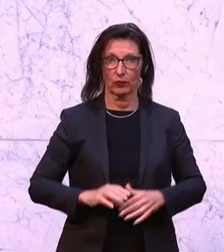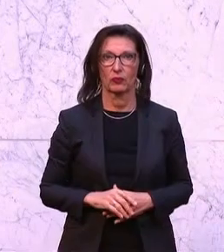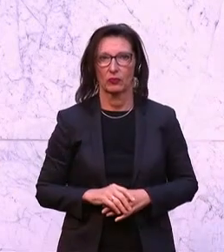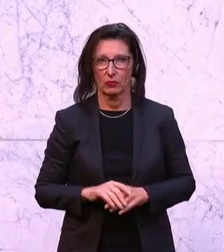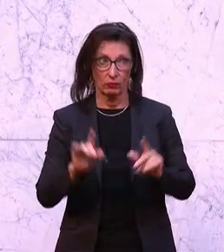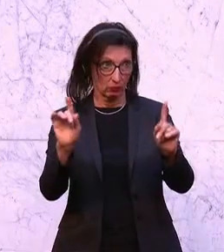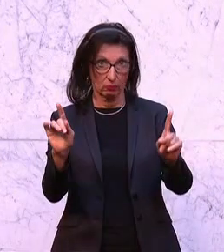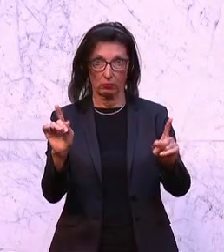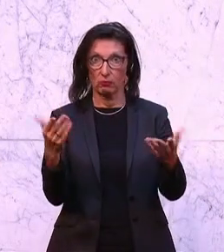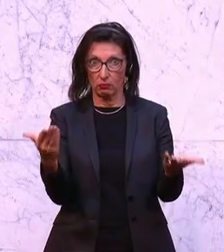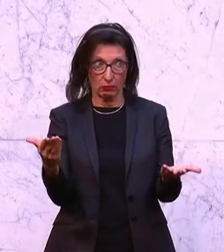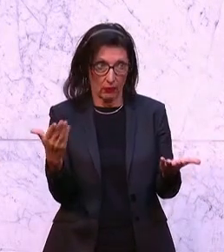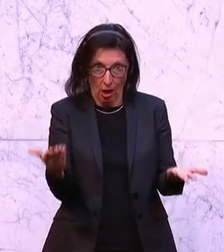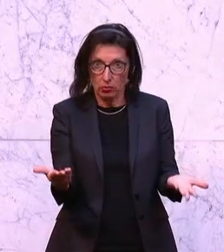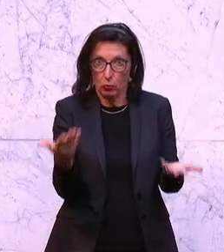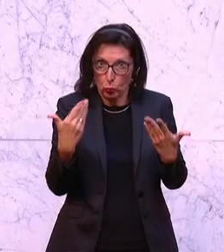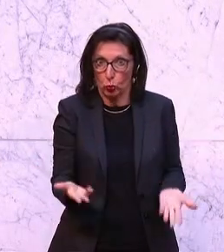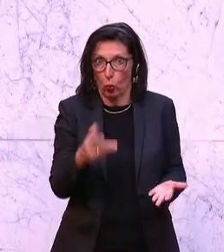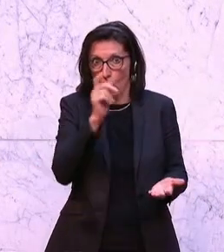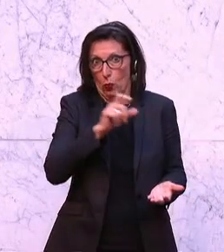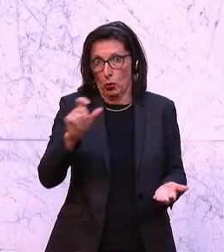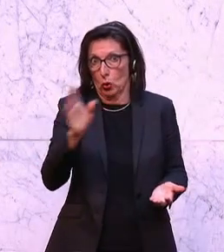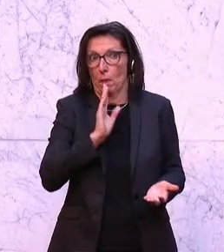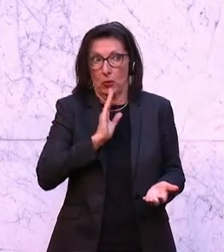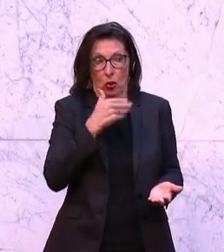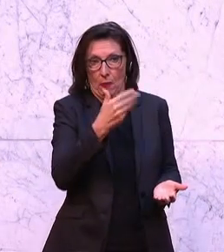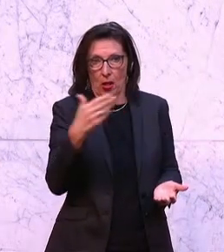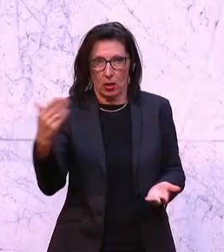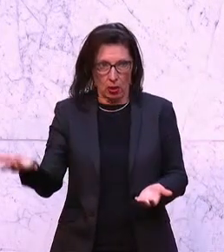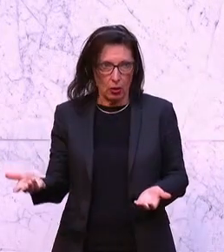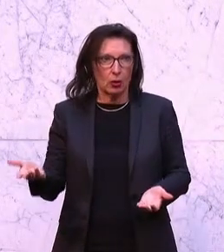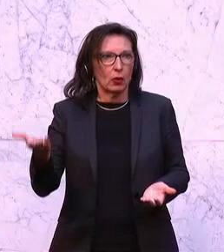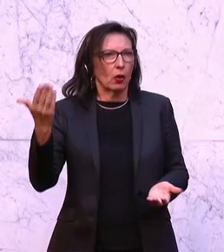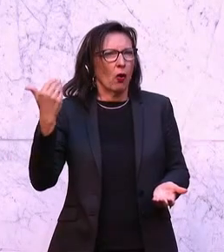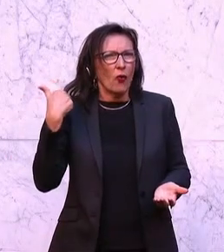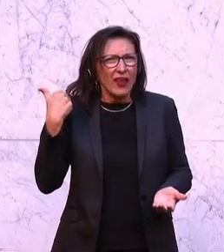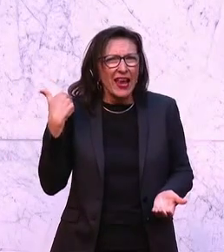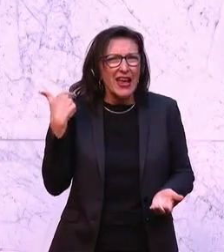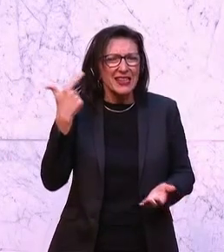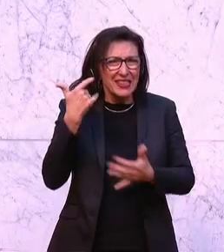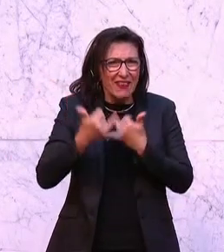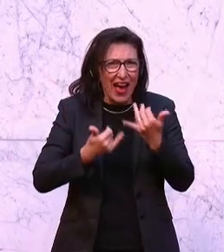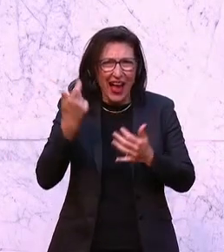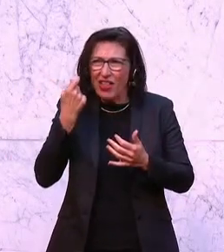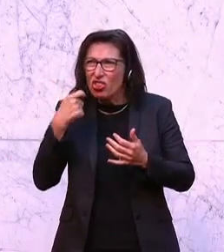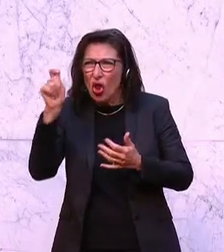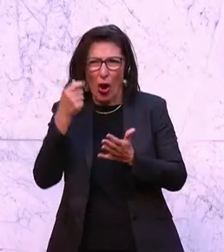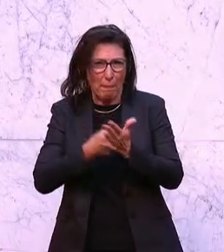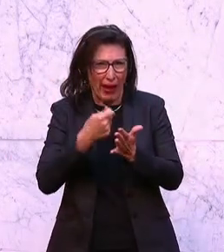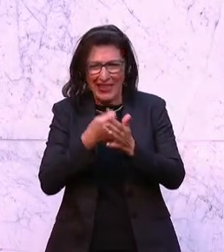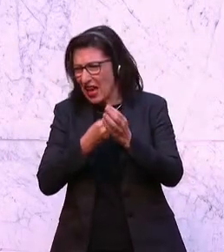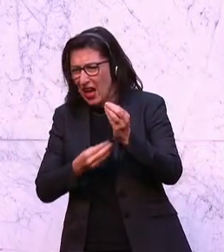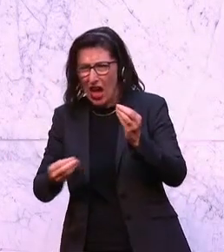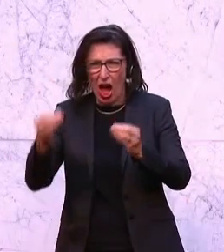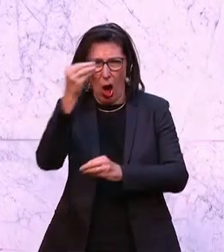Das sind die Pensionisten in Österreich und dass die die Teuerung der letzten zwei Jahre dementsprechend mehr spüren wie der Vizekanzler